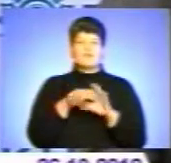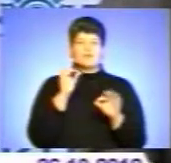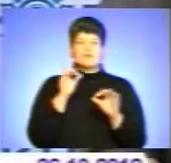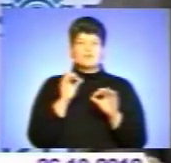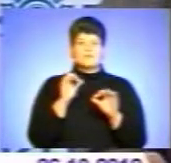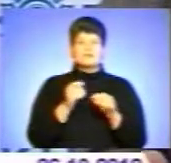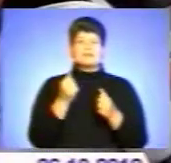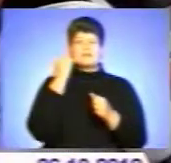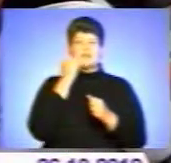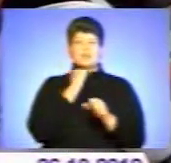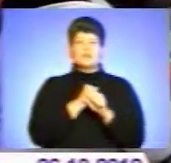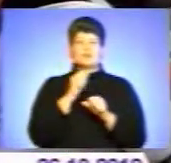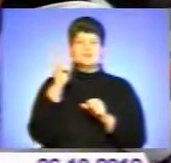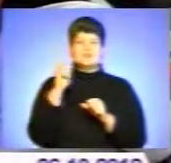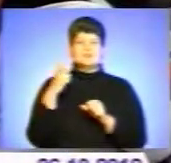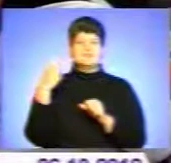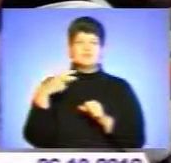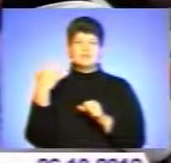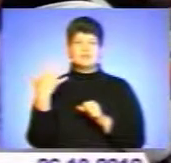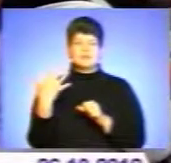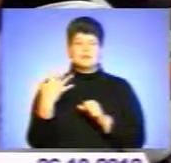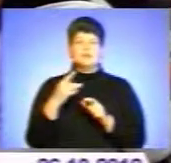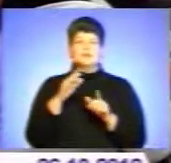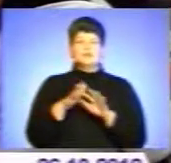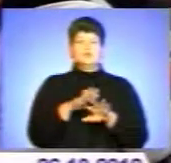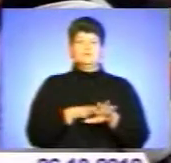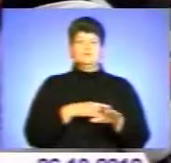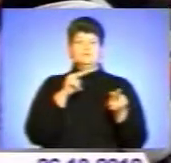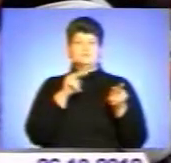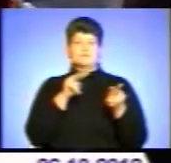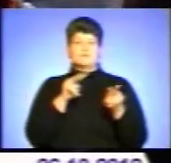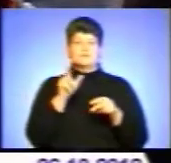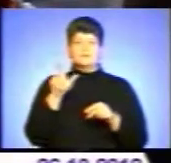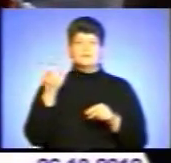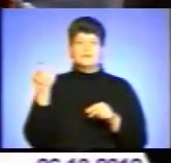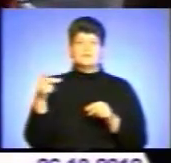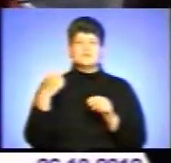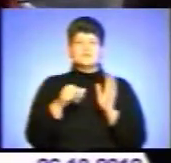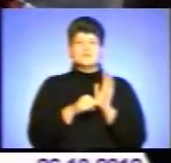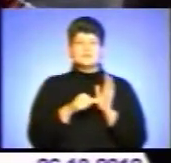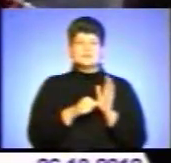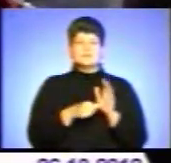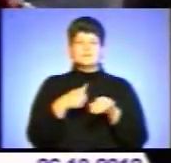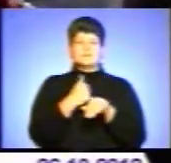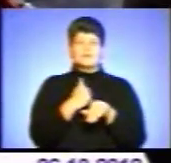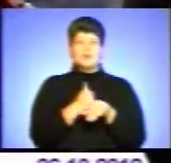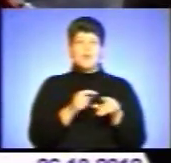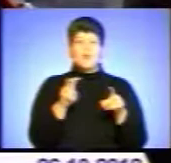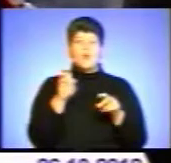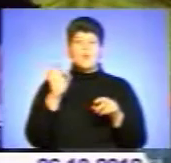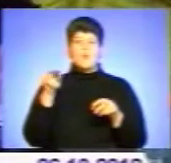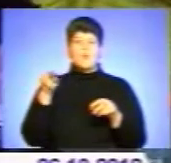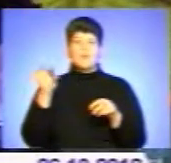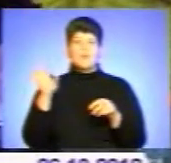роботі 225 довготермінових спостерігачів та 26 координаторів «Опора» зібрала та опрацювала